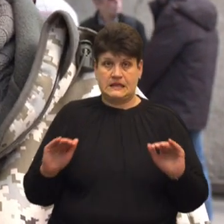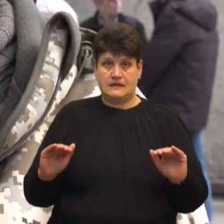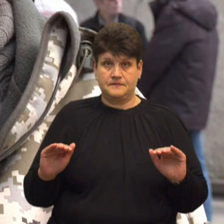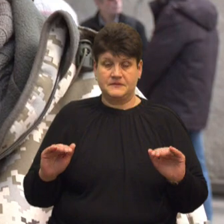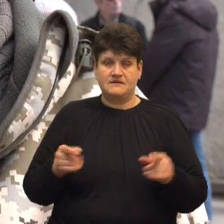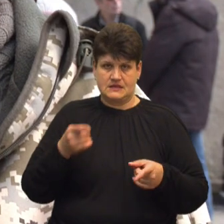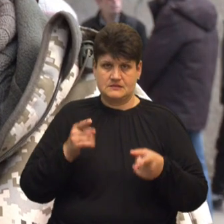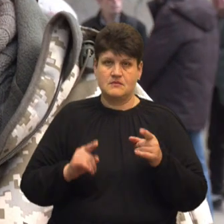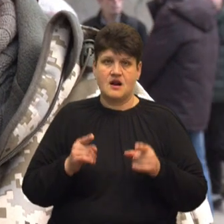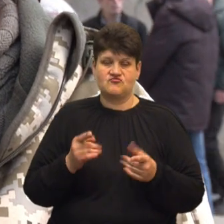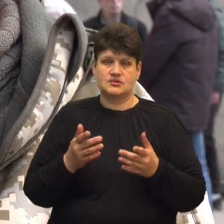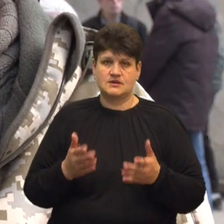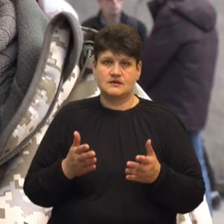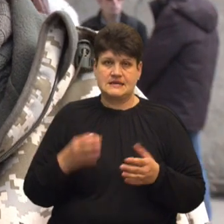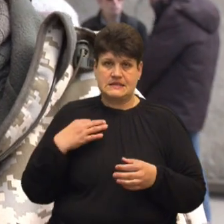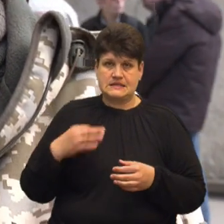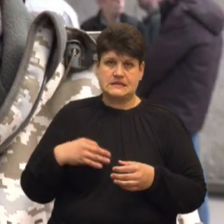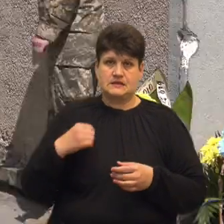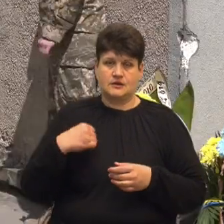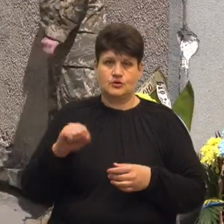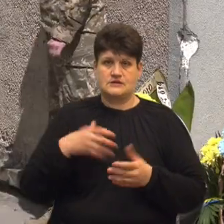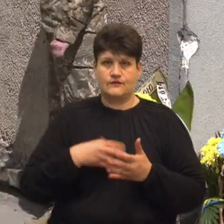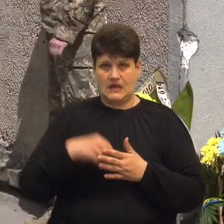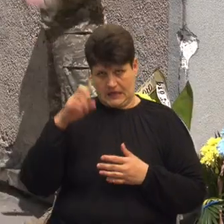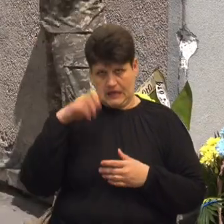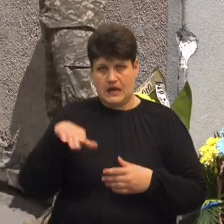справжній син, герой своєї країни.